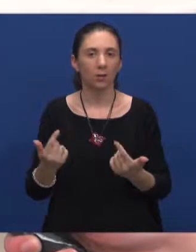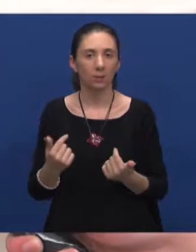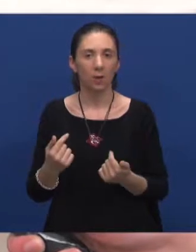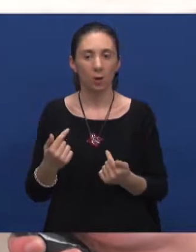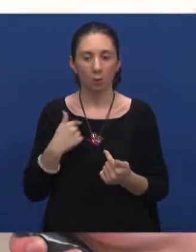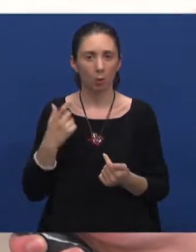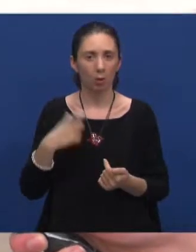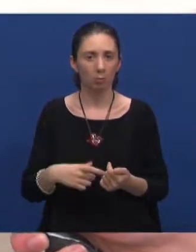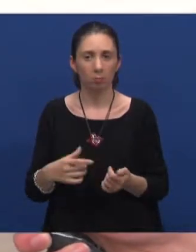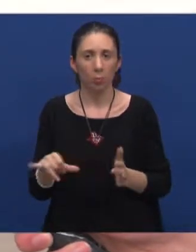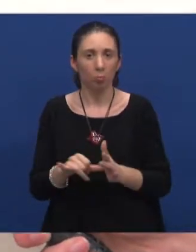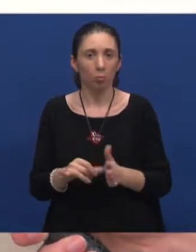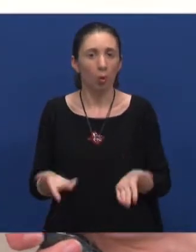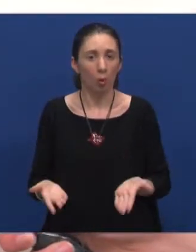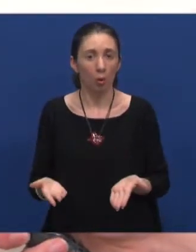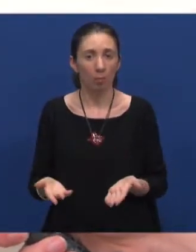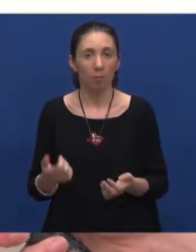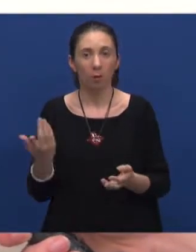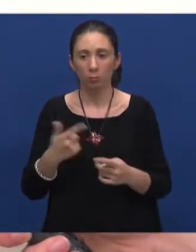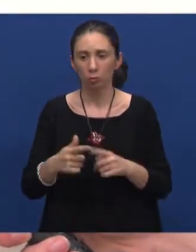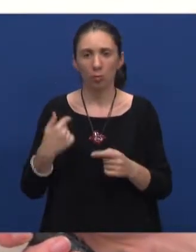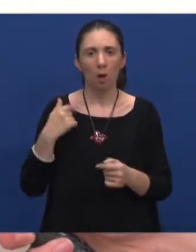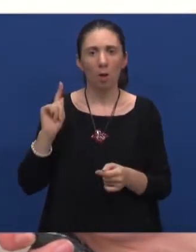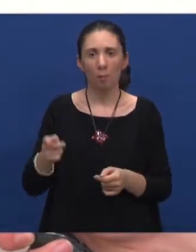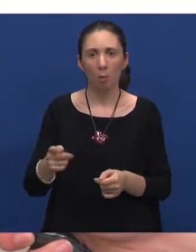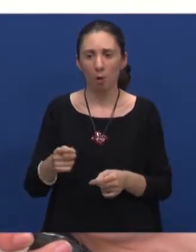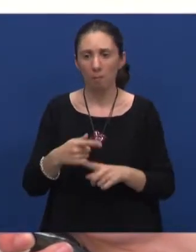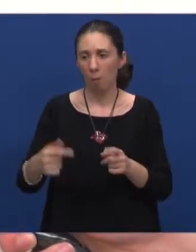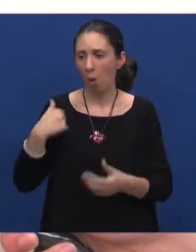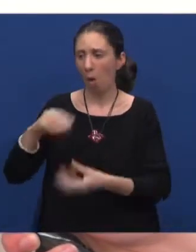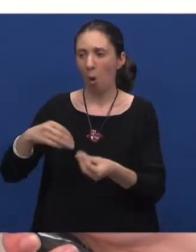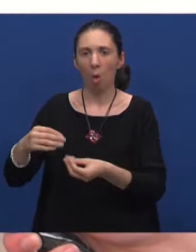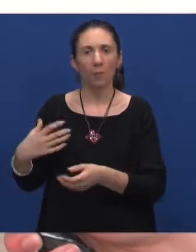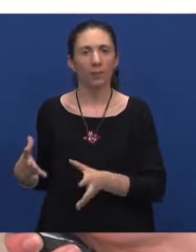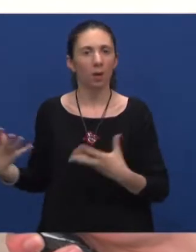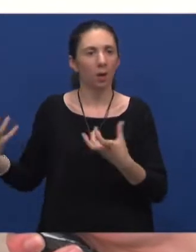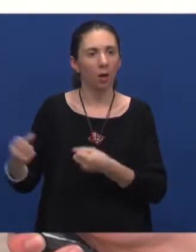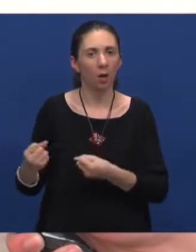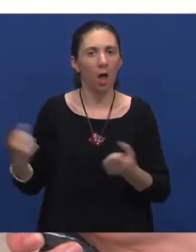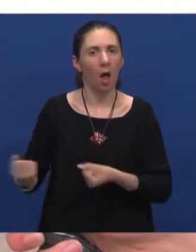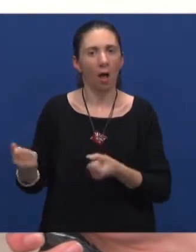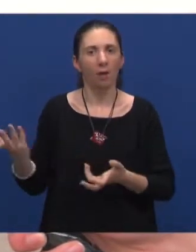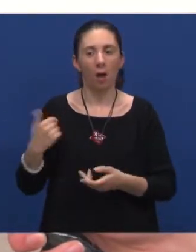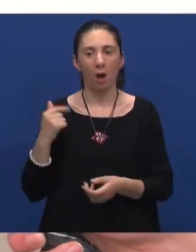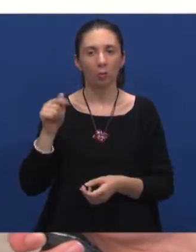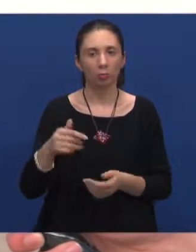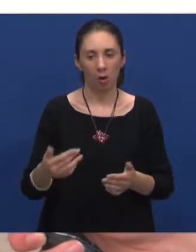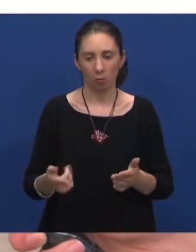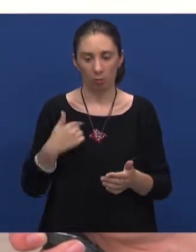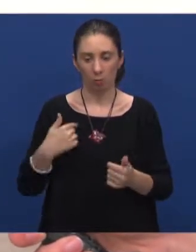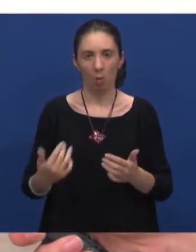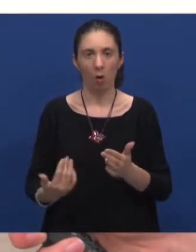to po meni sasvim uobičajeno jer zbog čega bi ja sad morala pola svoje obitelji aktivirati kako bi ja došla do